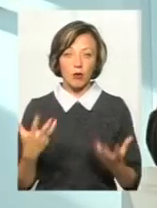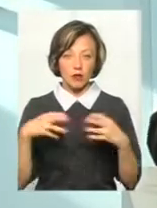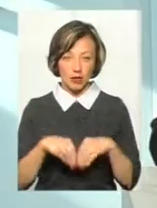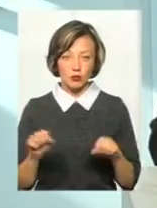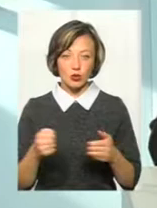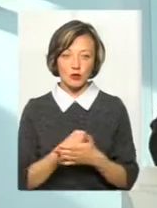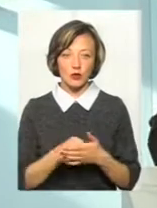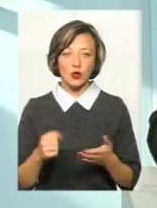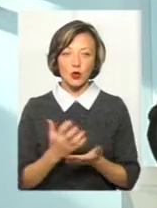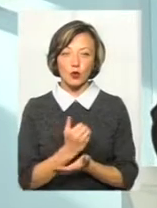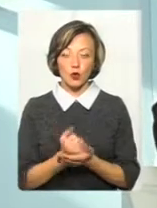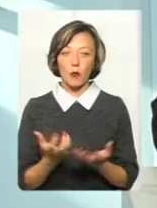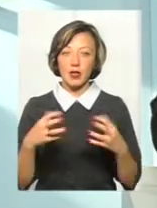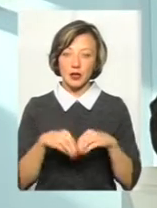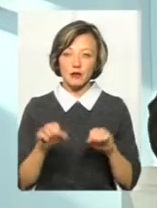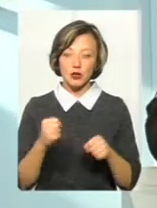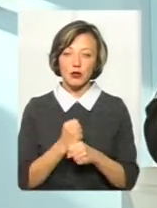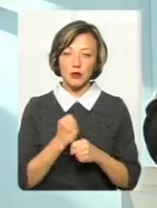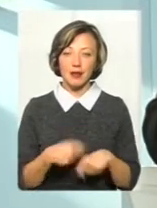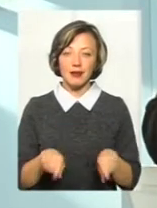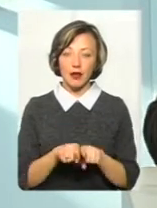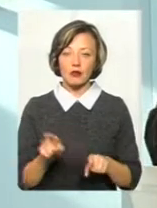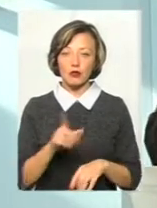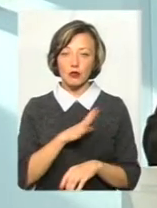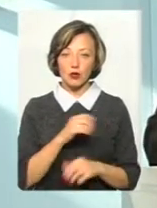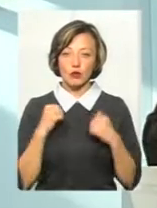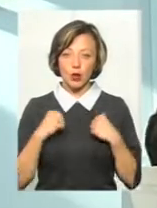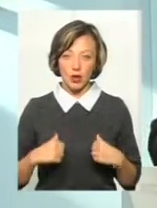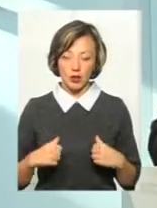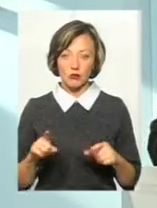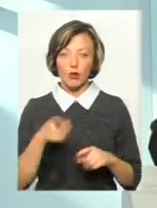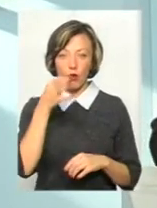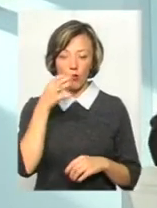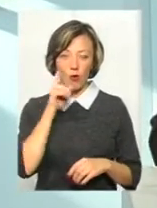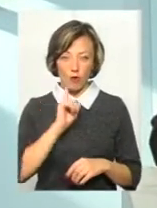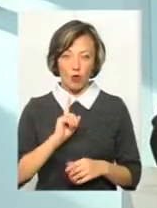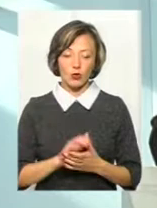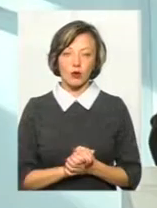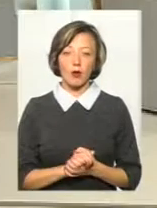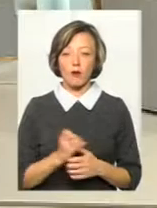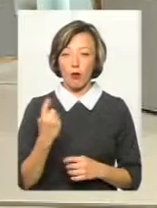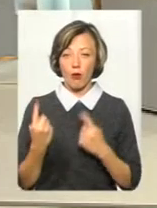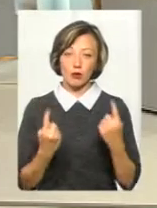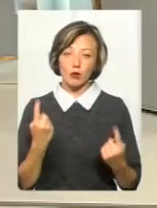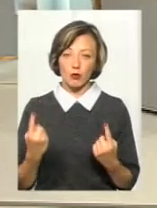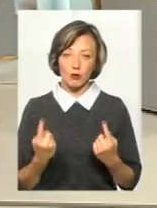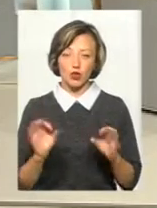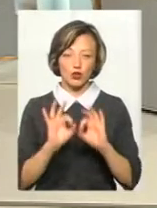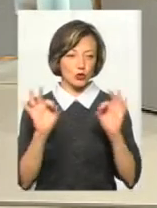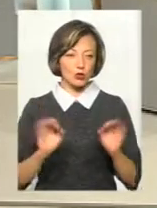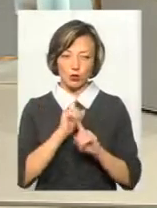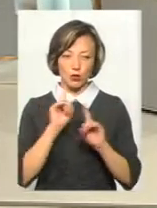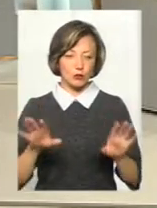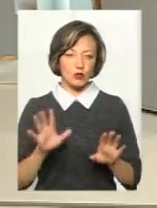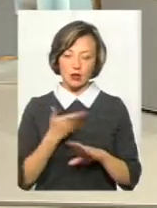добиватися успіхів, об'єднавшись можна робити так, щоб було спокійно, щоб було комфортно. По одному нічого не